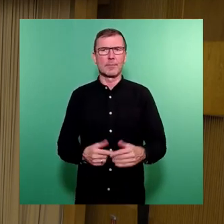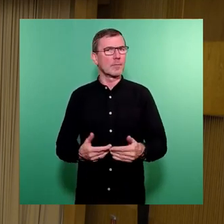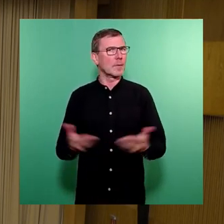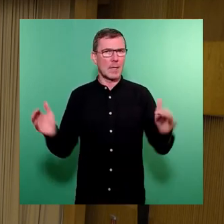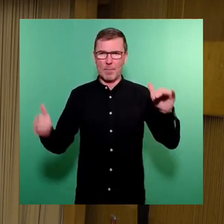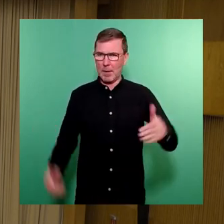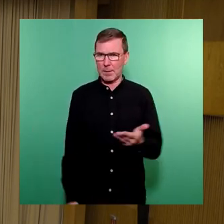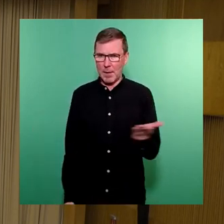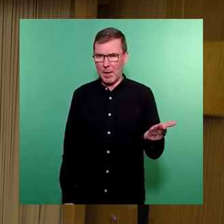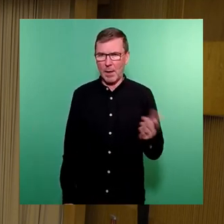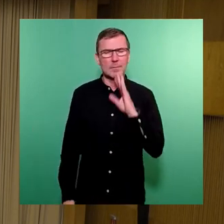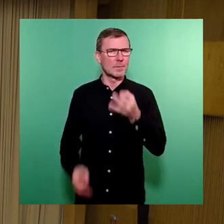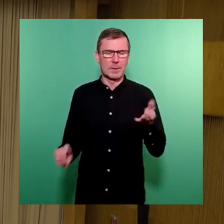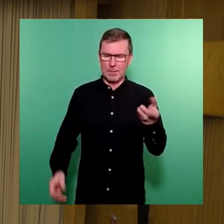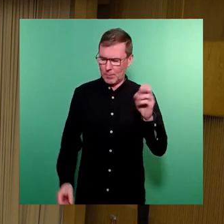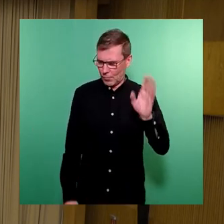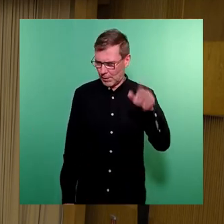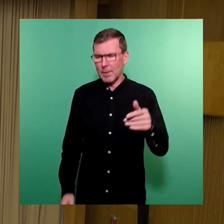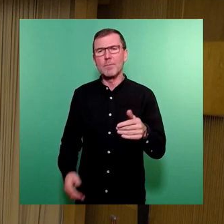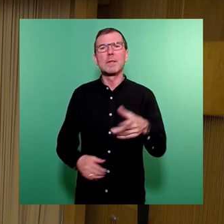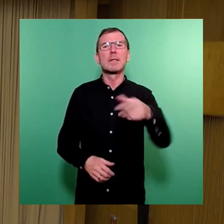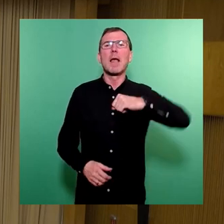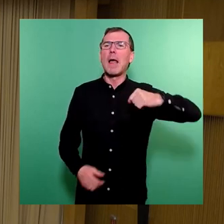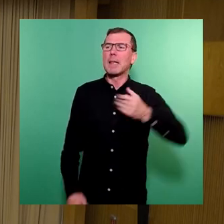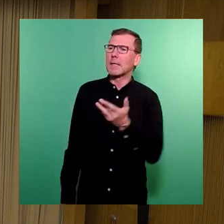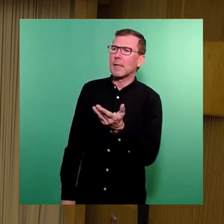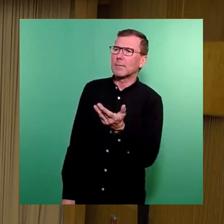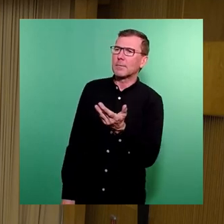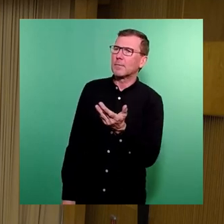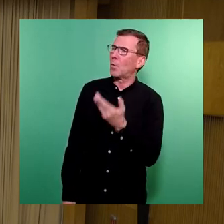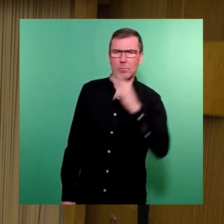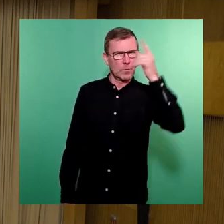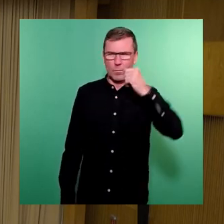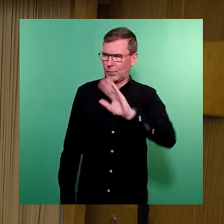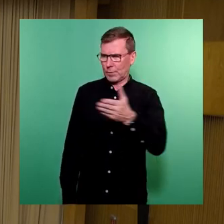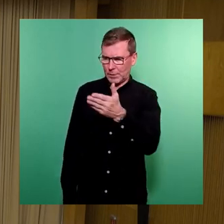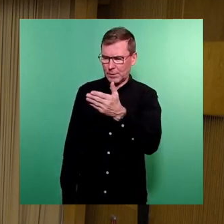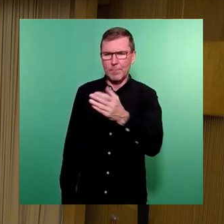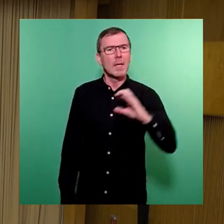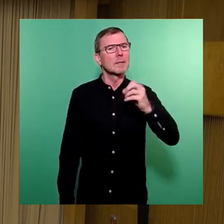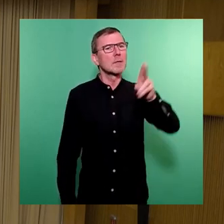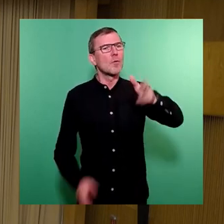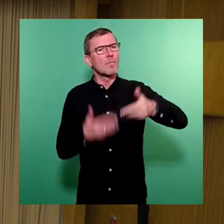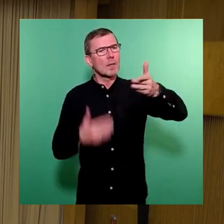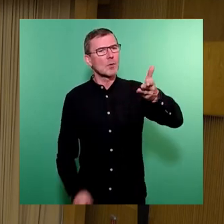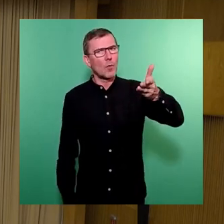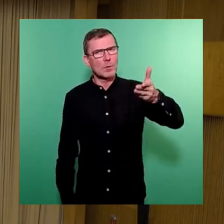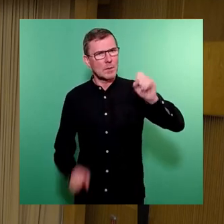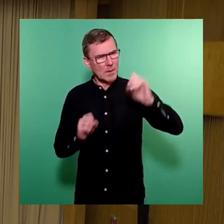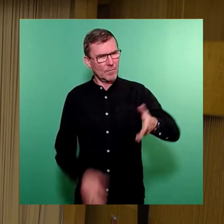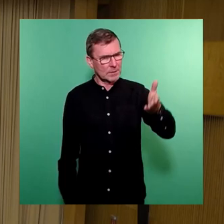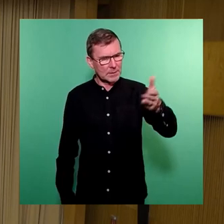deswegen kann auch niemand sprechen. Fraktion Die Linke? Keine Wortmeldung. Dann CDU-Fraktion verzichtet.